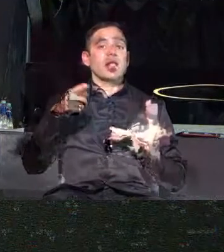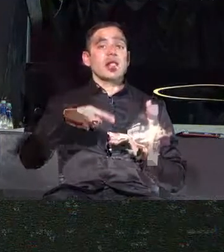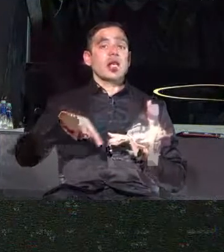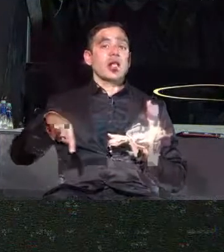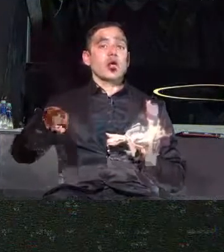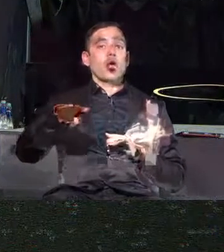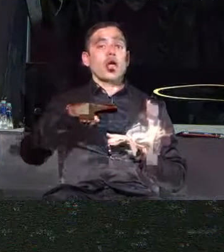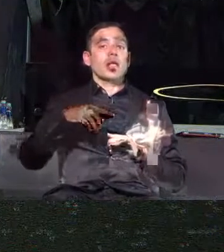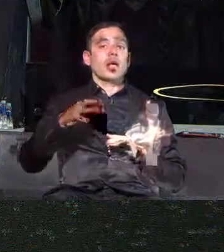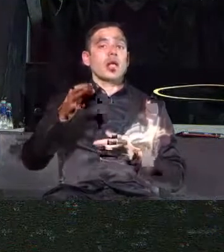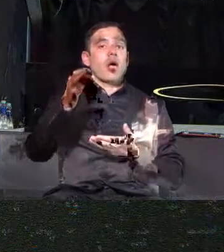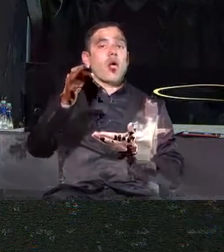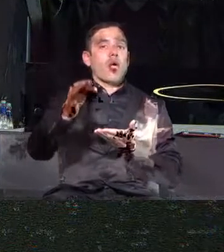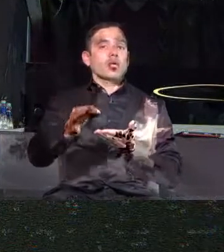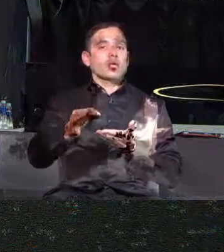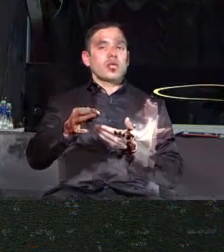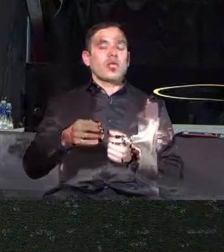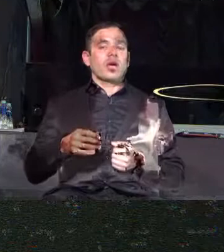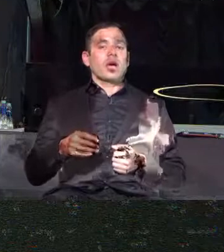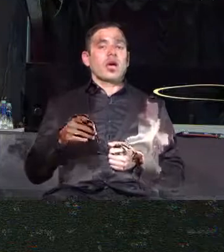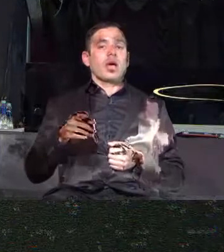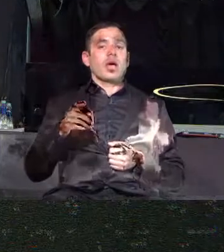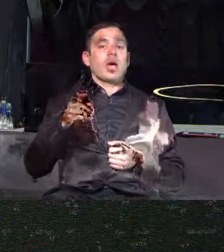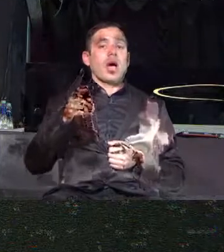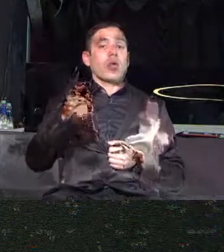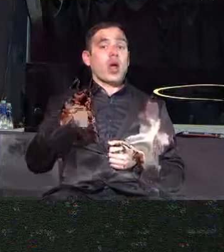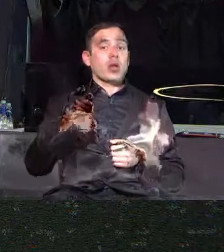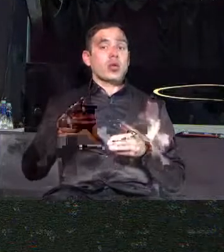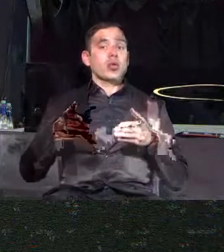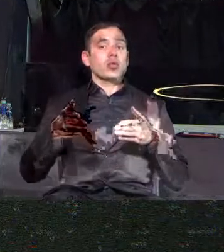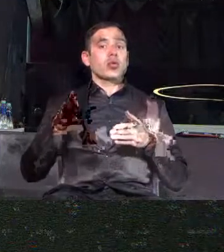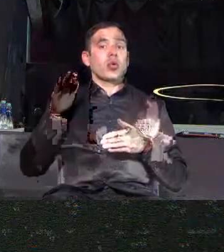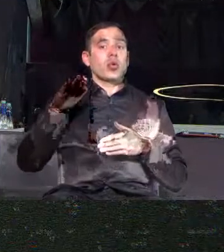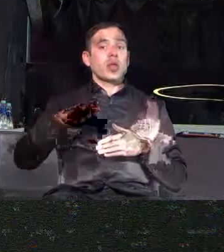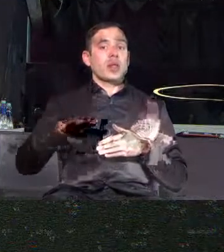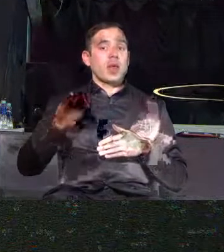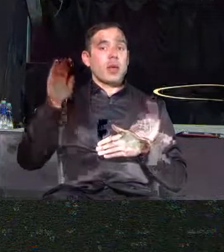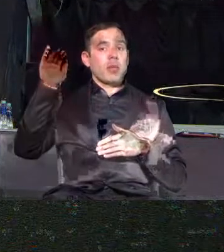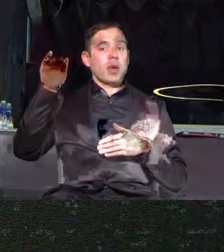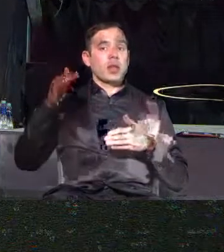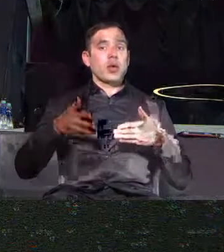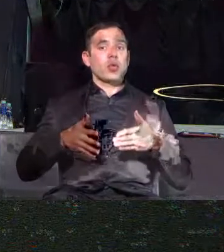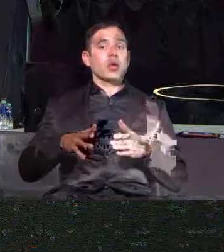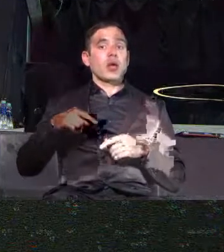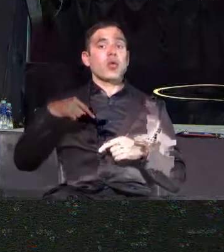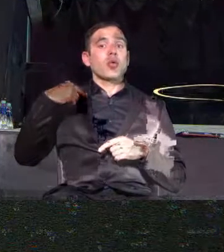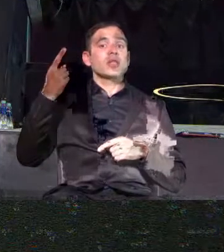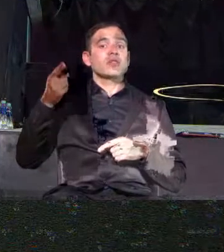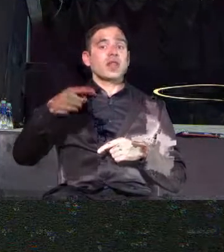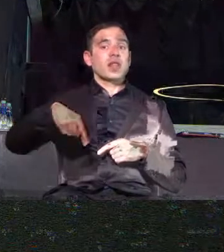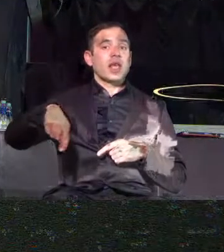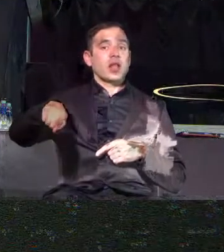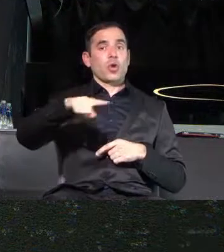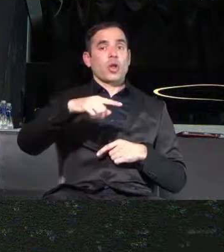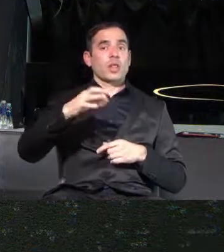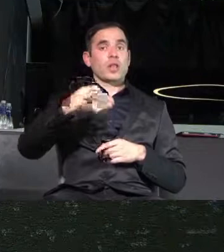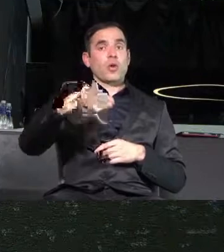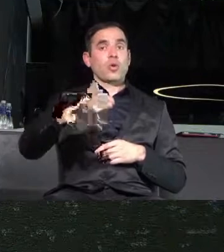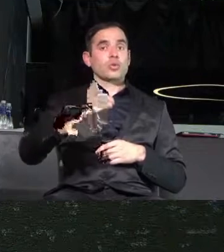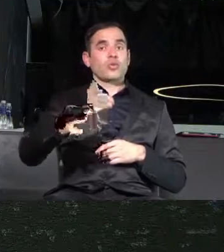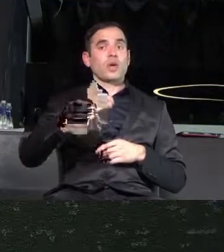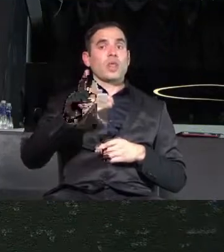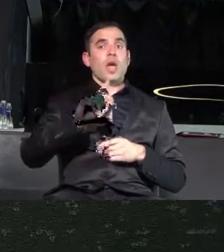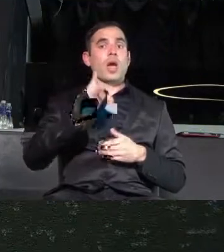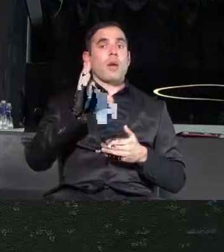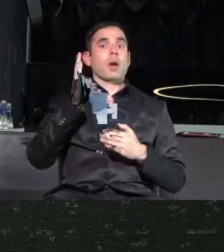на острова. И ако нейното дете бъде родено извън територията на острова, то няма право да